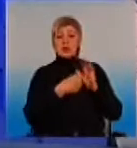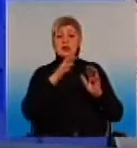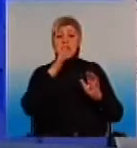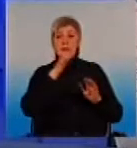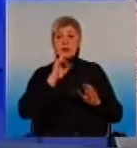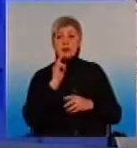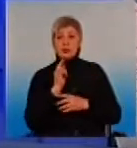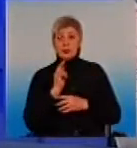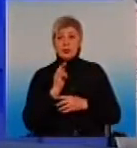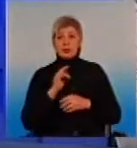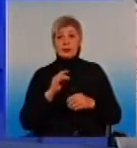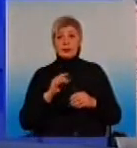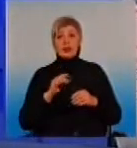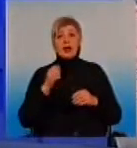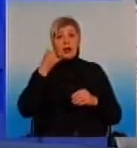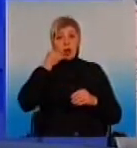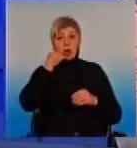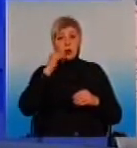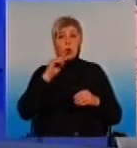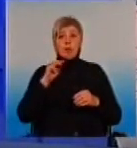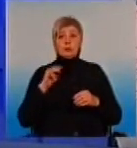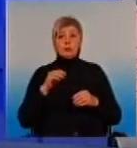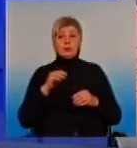ставте ваше питання. Алло. Вітаю.